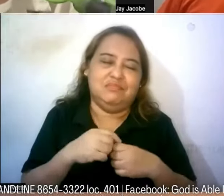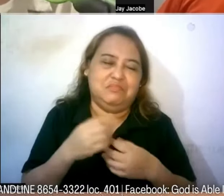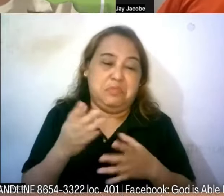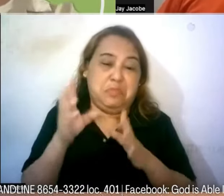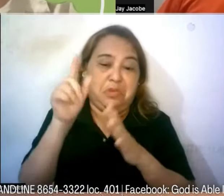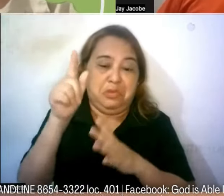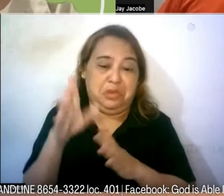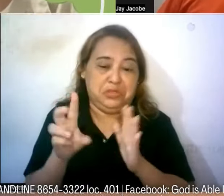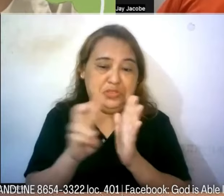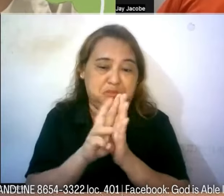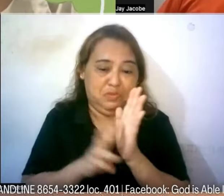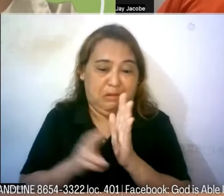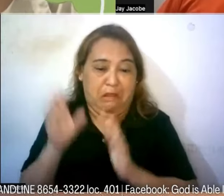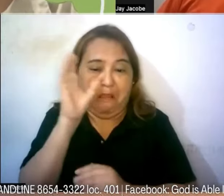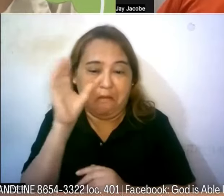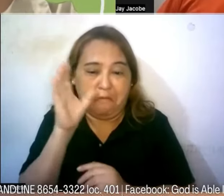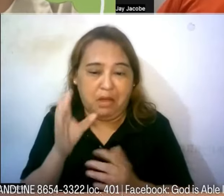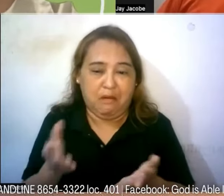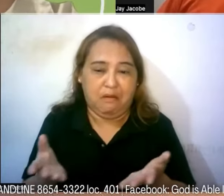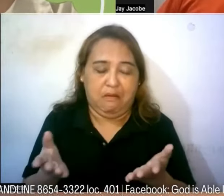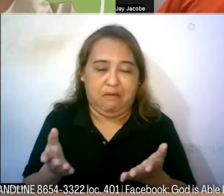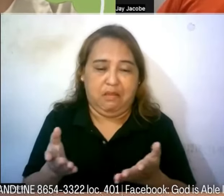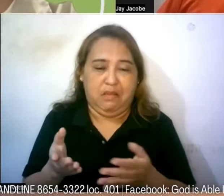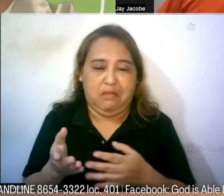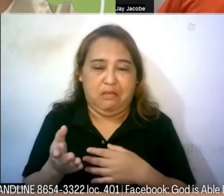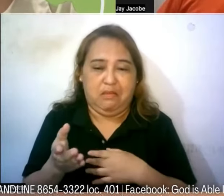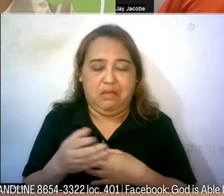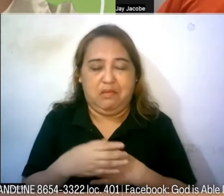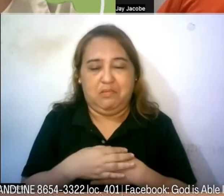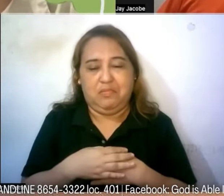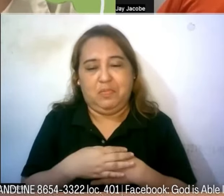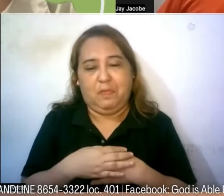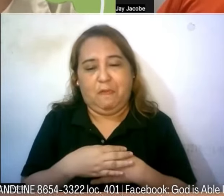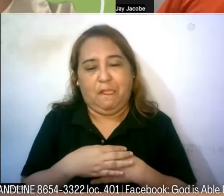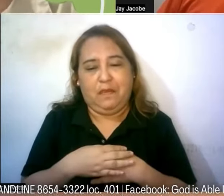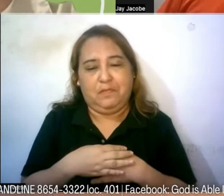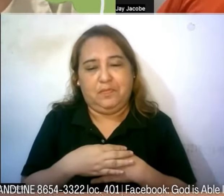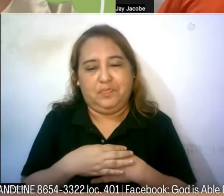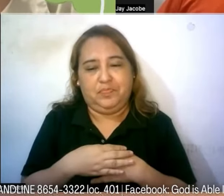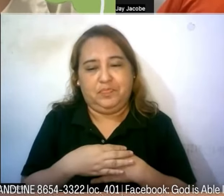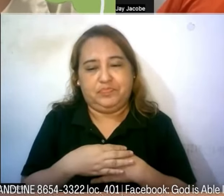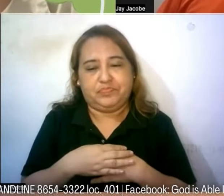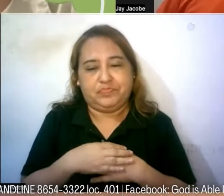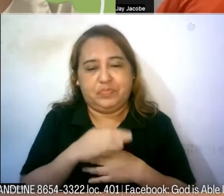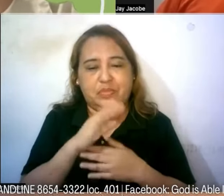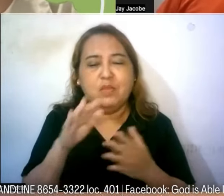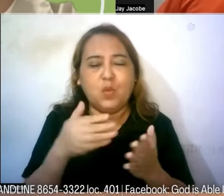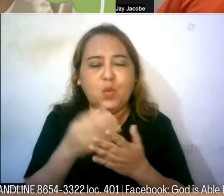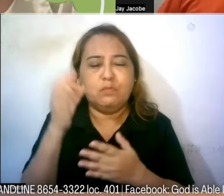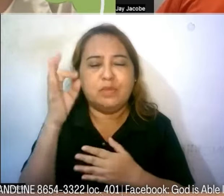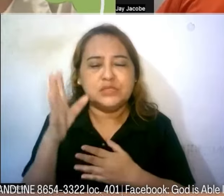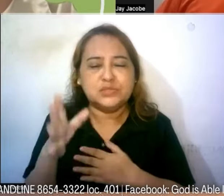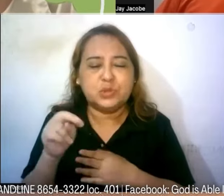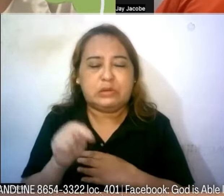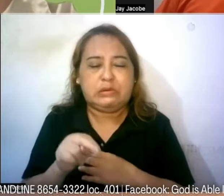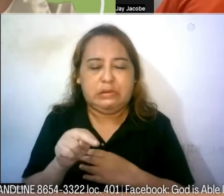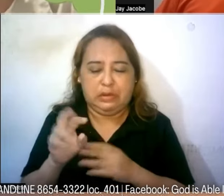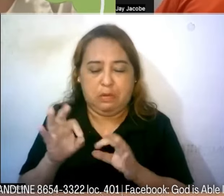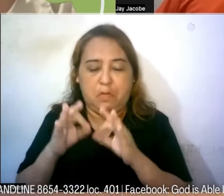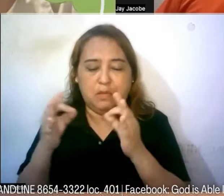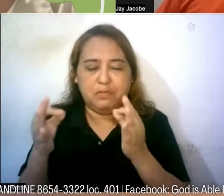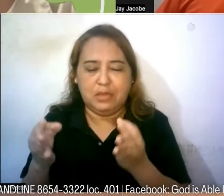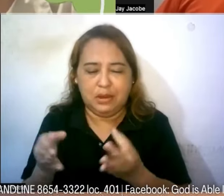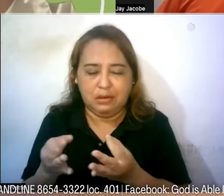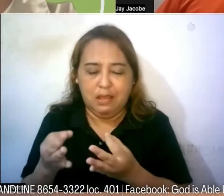o isang mabuting ministry o greener pastures para sa pamilya natin you know Pastor Jay lahat naman tayong pastor nais natin sa pamilya natin ng